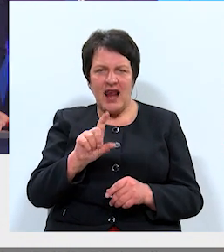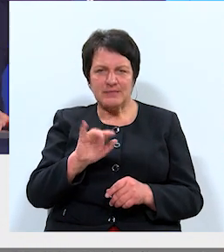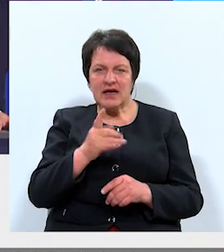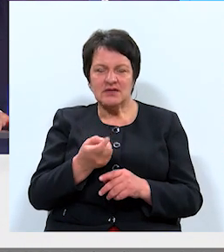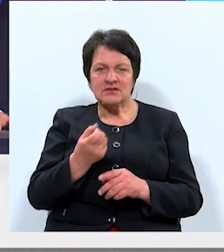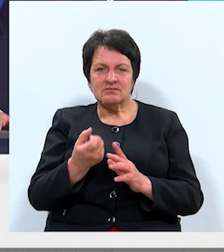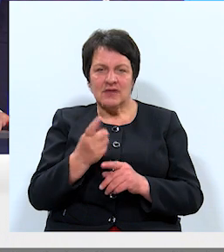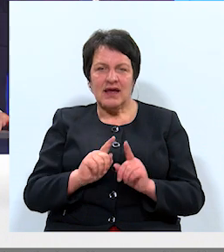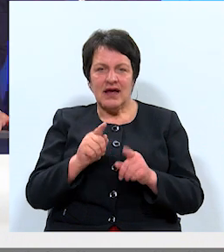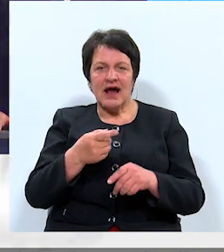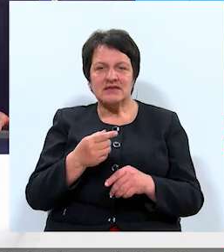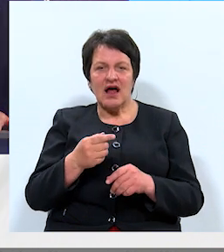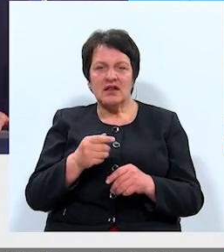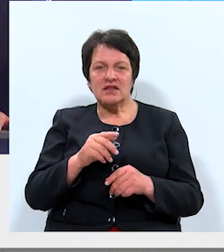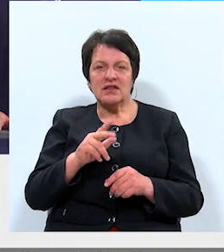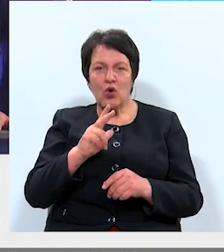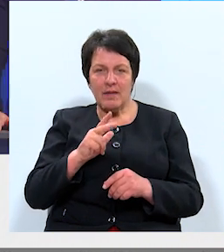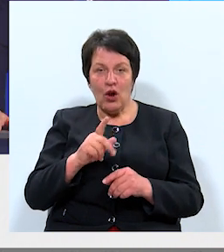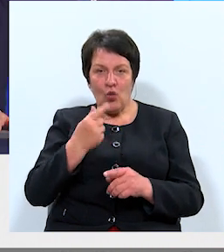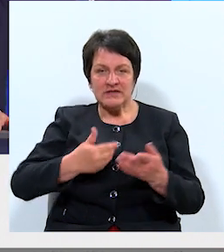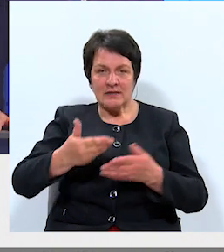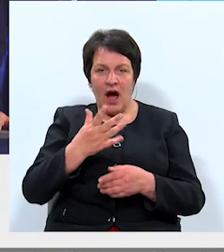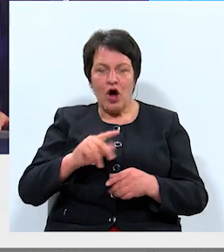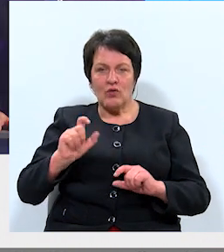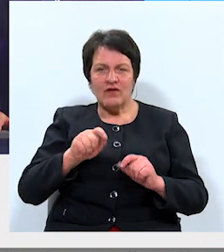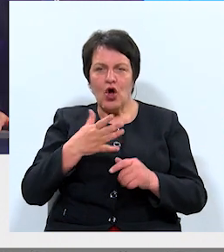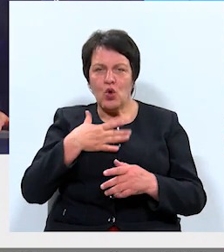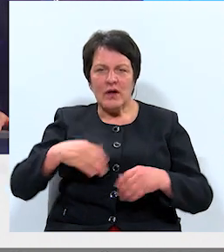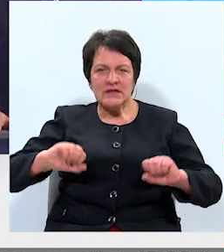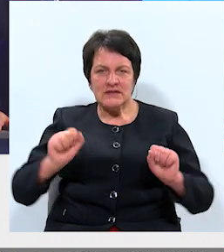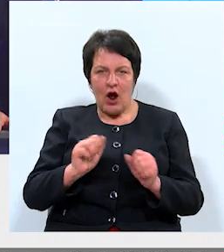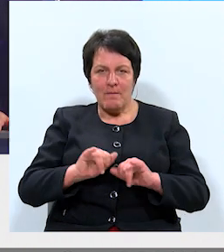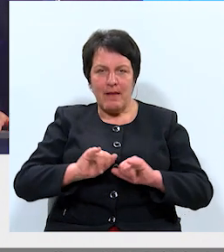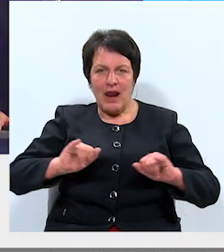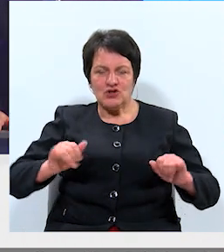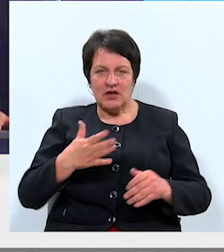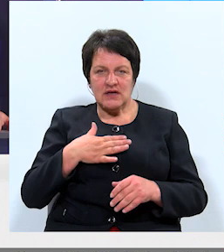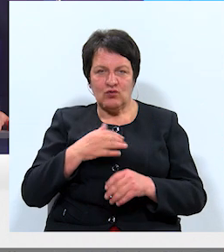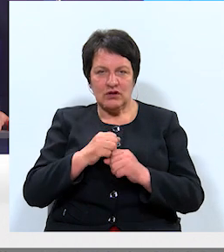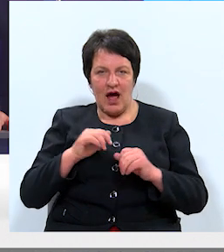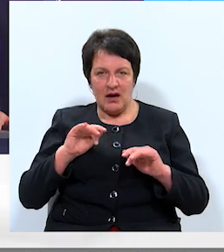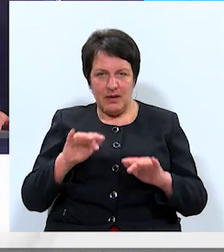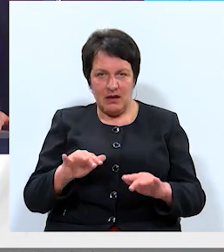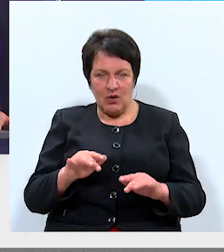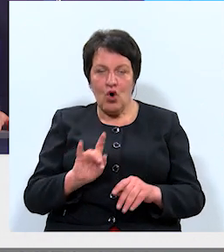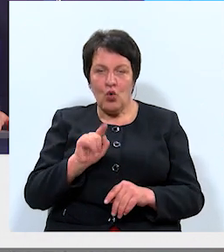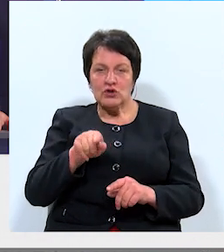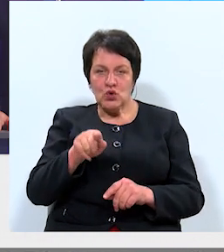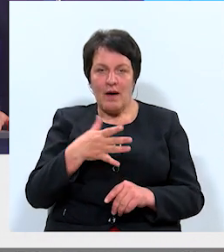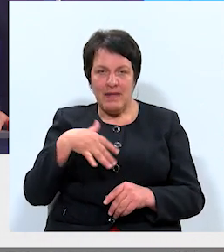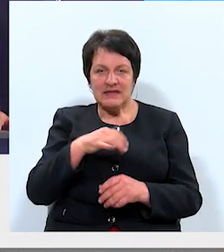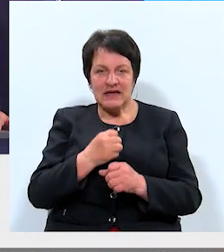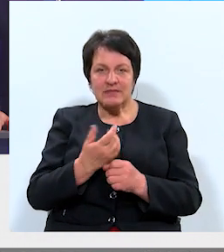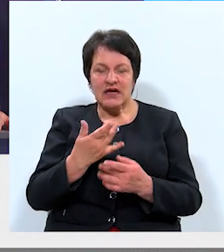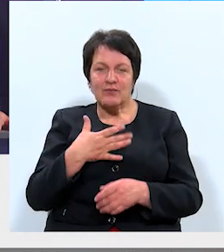jūs ziniet, pateicoties atkal sadarbībai ar universitāte, viņi ļoti strauji paplašina savu darbību. Un tā tālāk. Mēs uz to strādājam,